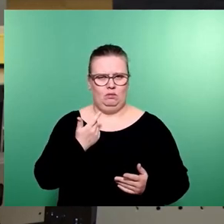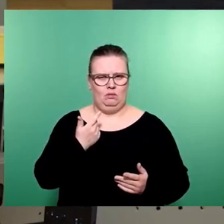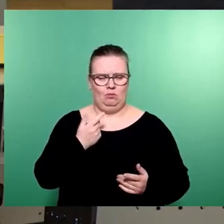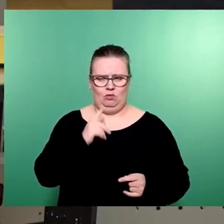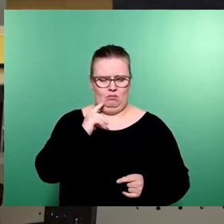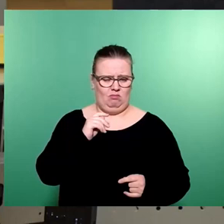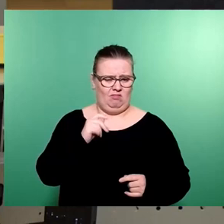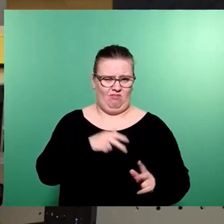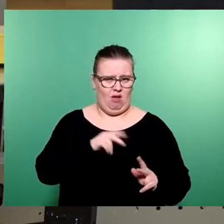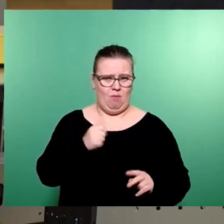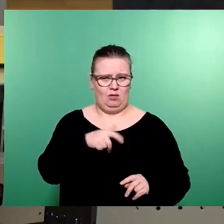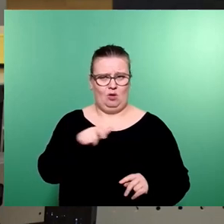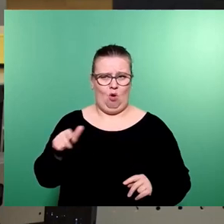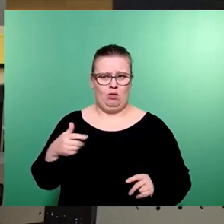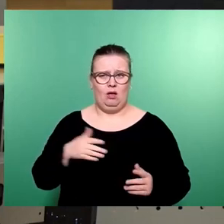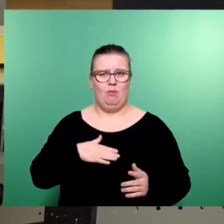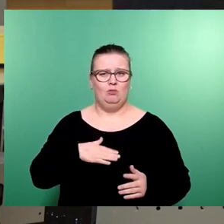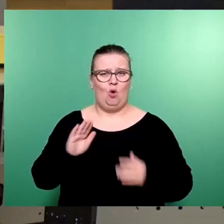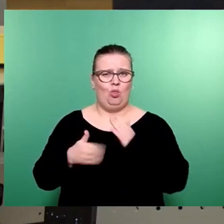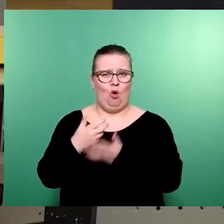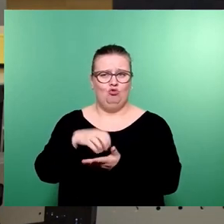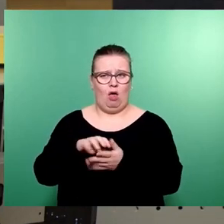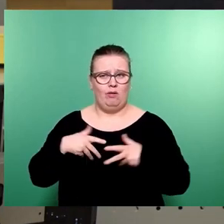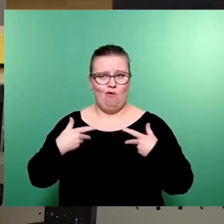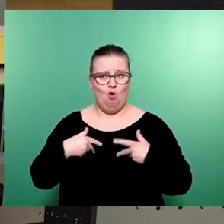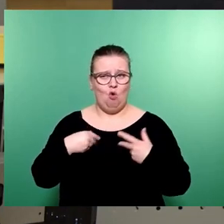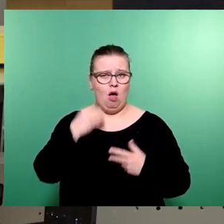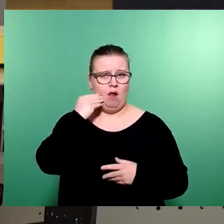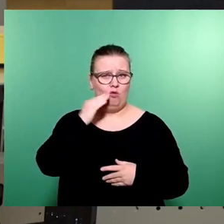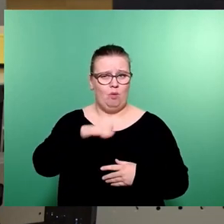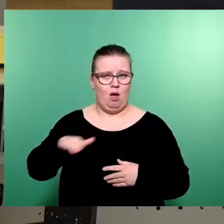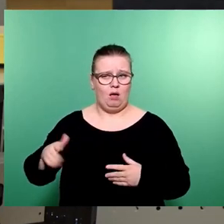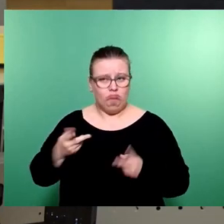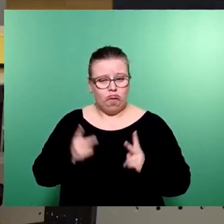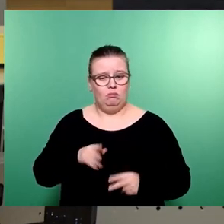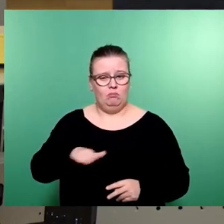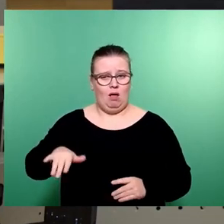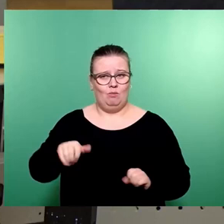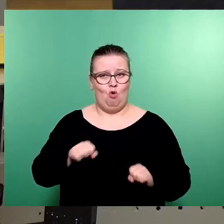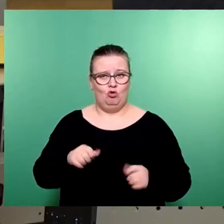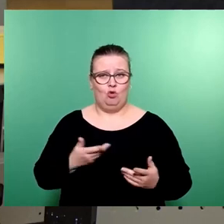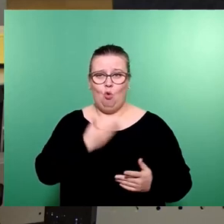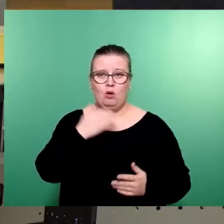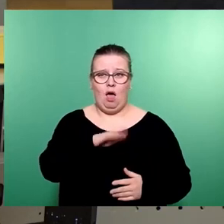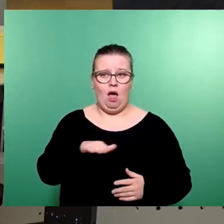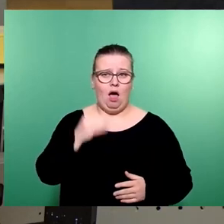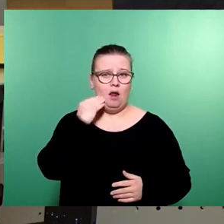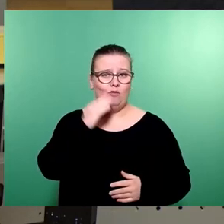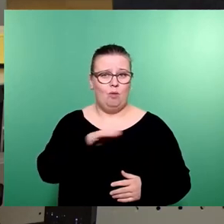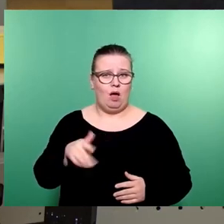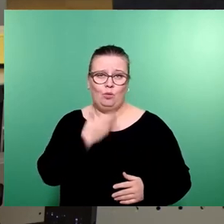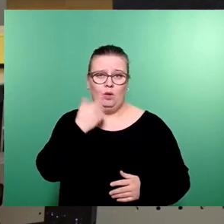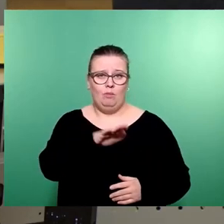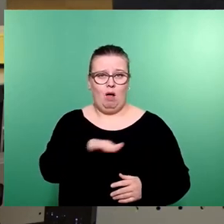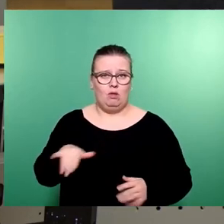Leute, gerade auch zum Beispiel in der Neustadt, sind froh über Anwohner parken, denn sie finden endlich mal einen Parkplatz. Ohne Anwohner parken gibt es keinen Parkplatz.